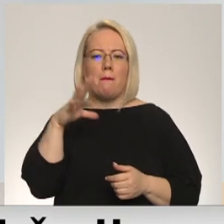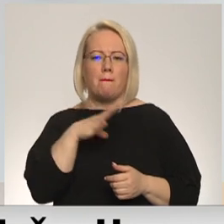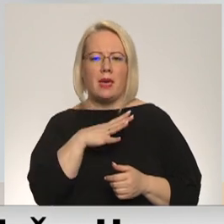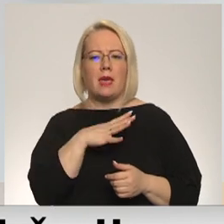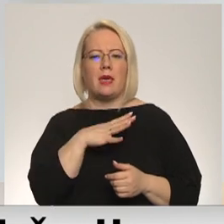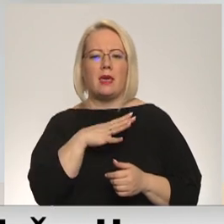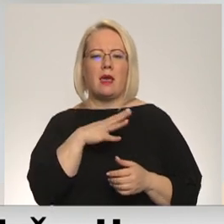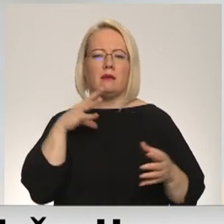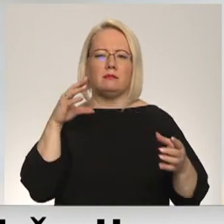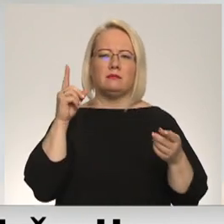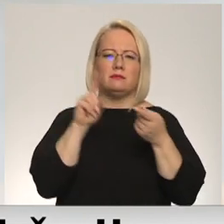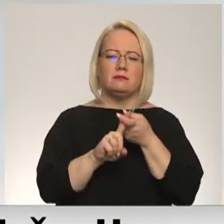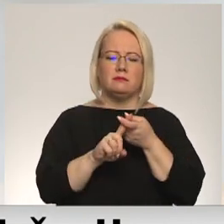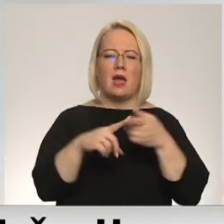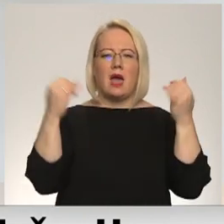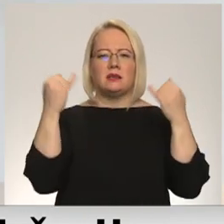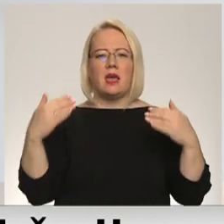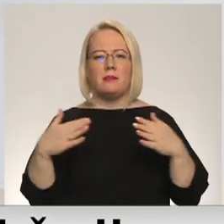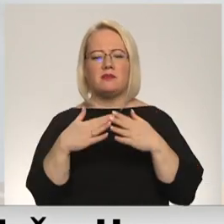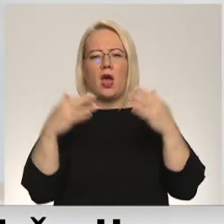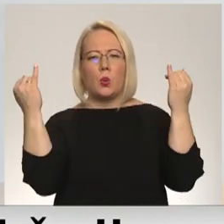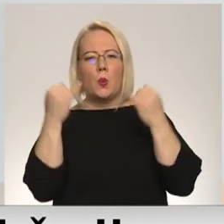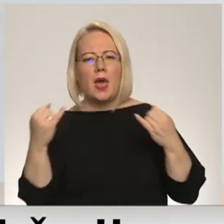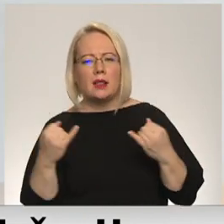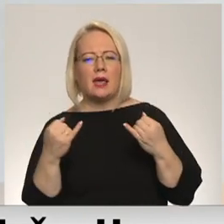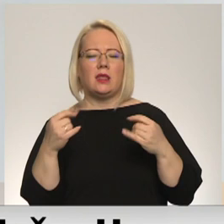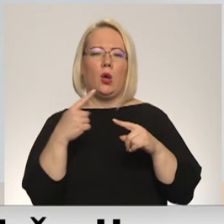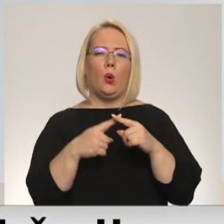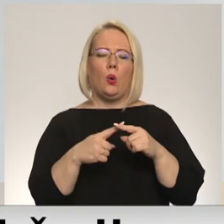zemestāku eglītim un pārskatīt tā kādu izmantojumu.